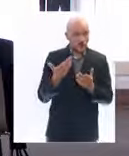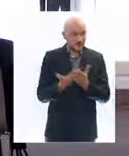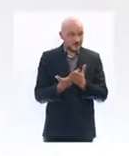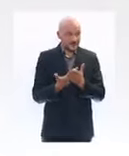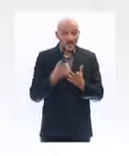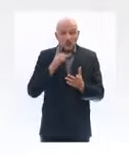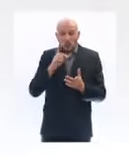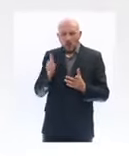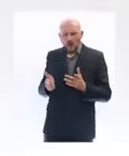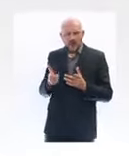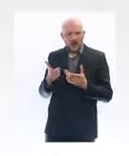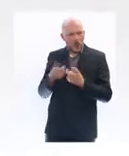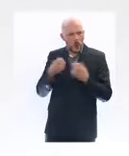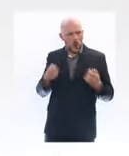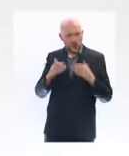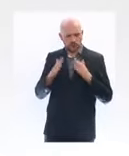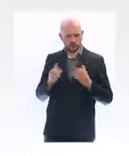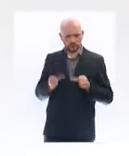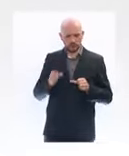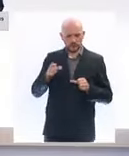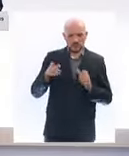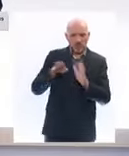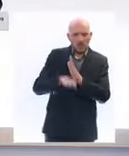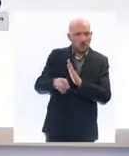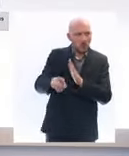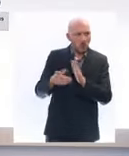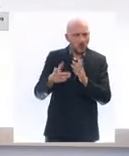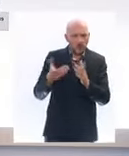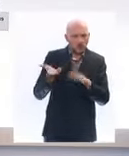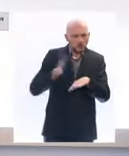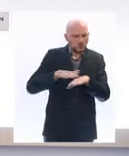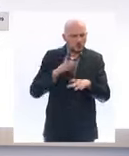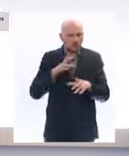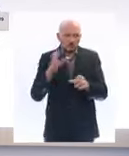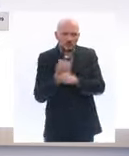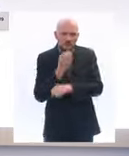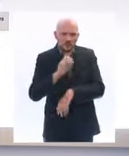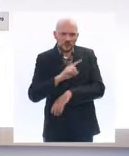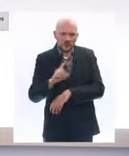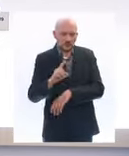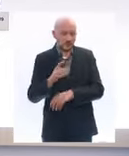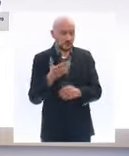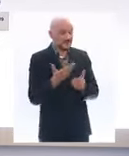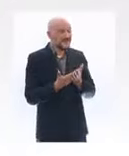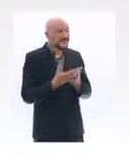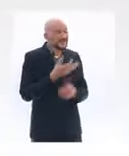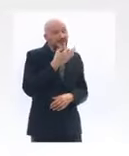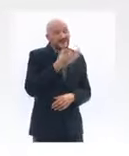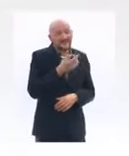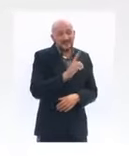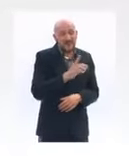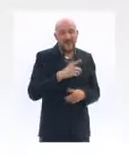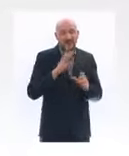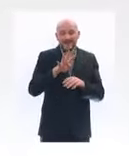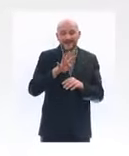arriverait cette fois-ci en quatre semaines ? Je vous l'ai dit et le Premier ministre l'a dit, on ne dit pas qu'en quatre semaines on est sûr d'y arriver. Mais il y aussi une